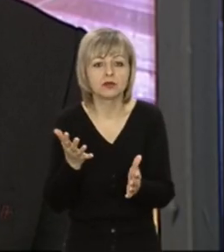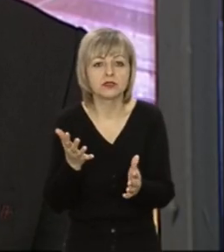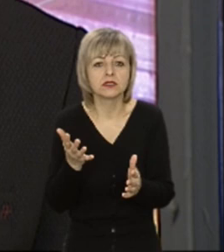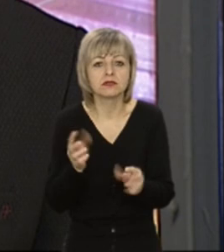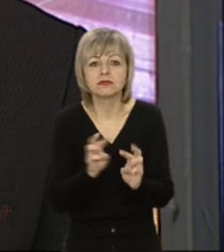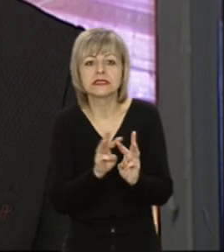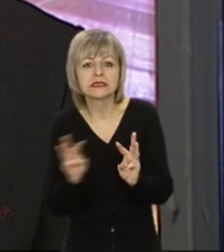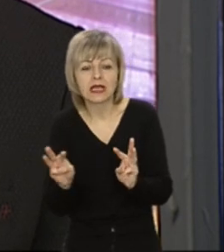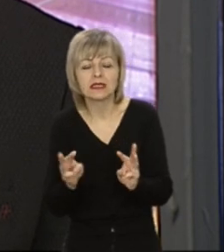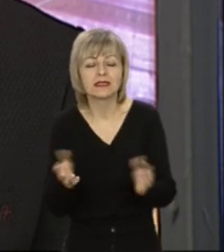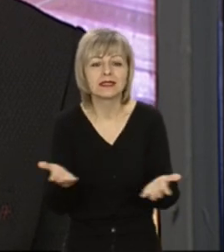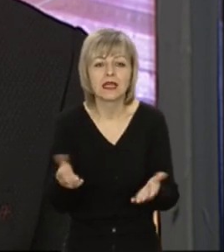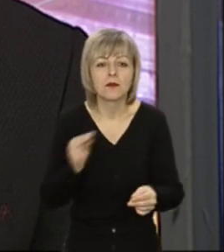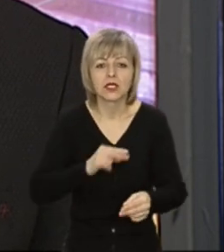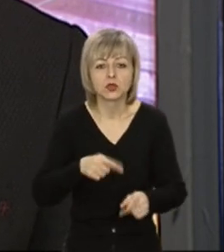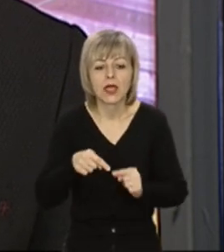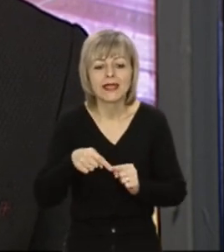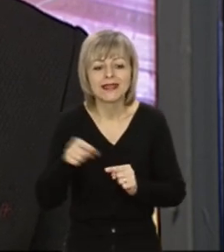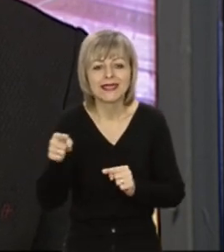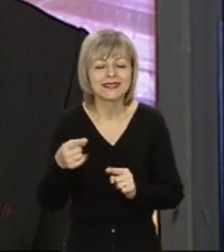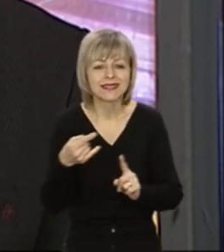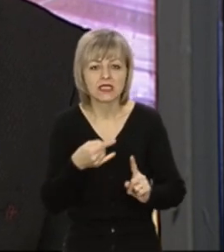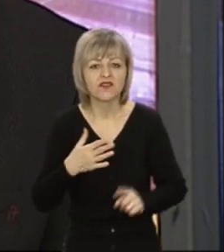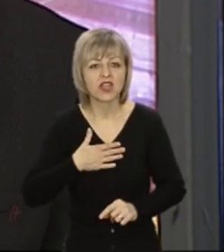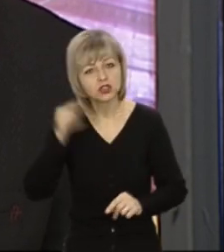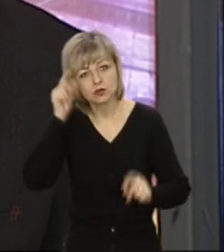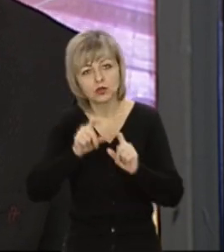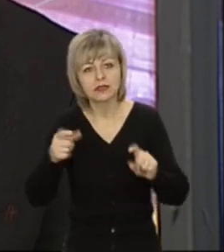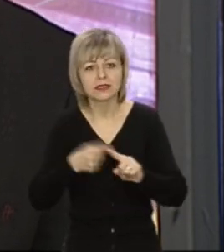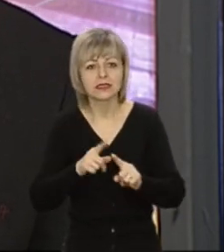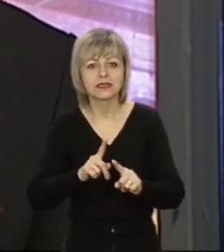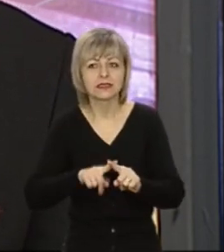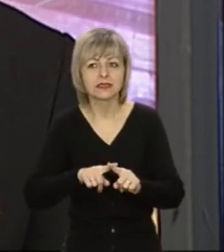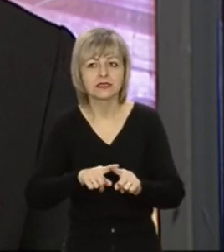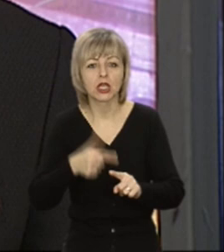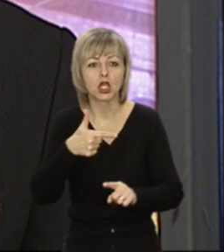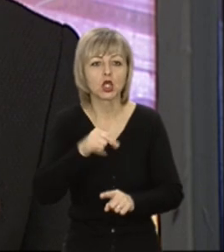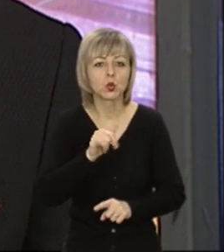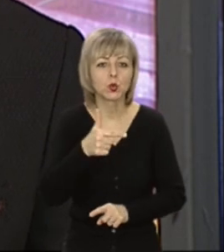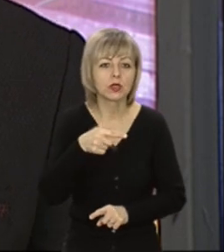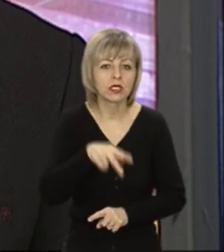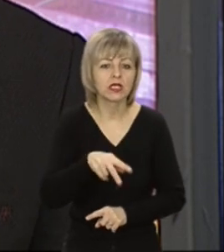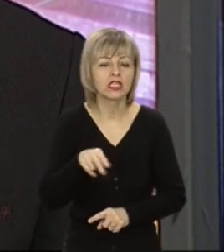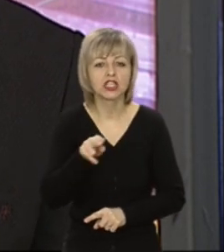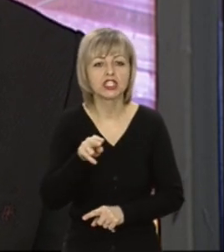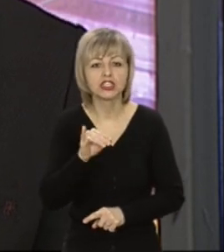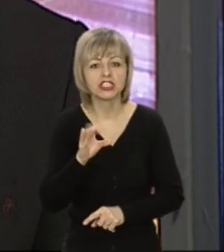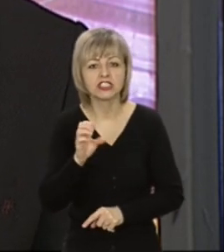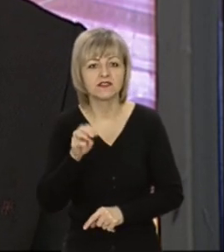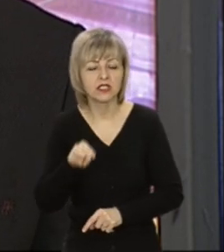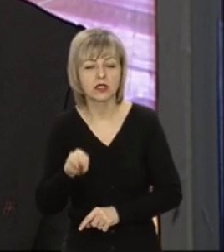працює дистанційно з учнями. В нашому закладі це платформа Google G Suite Education.